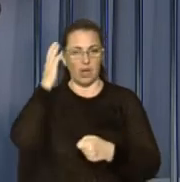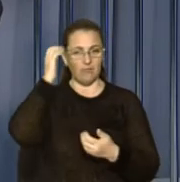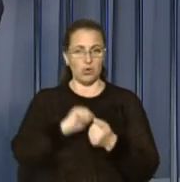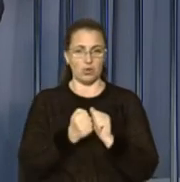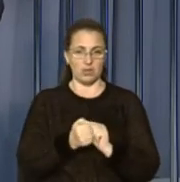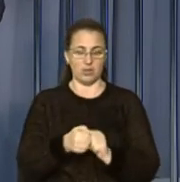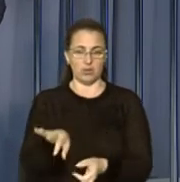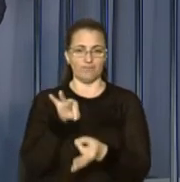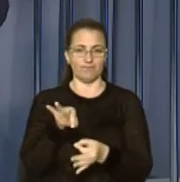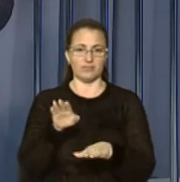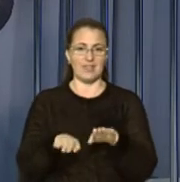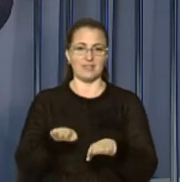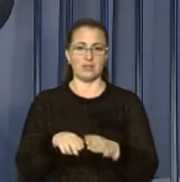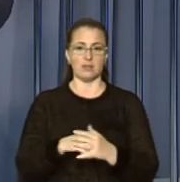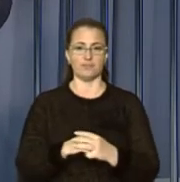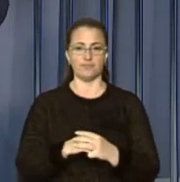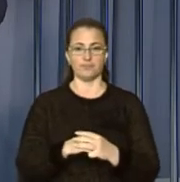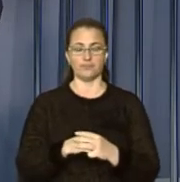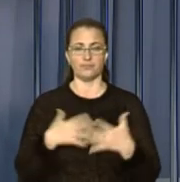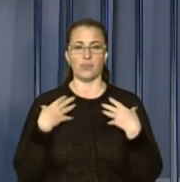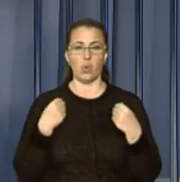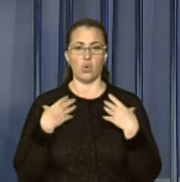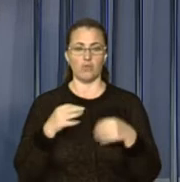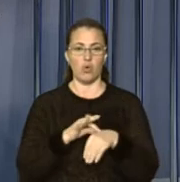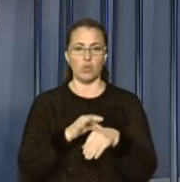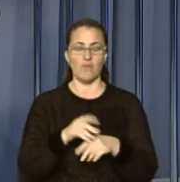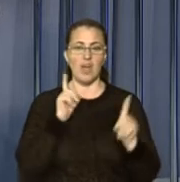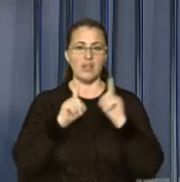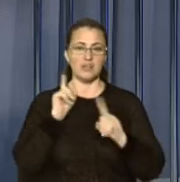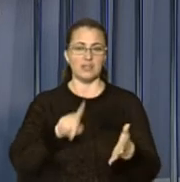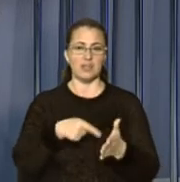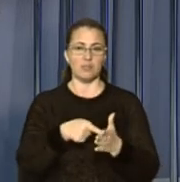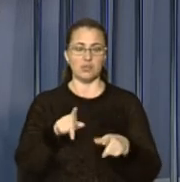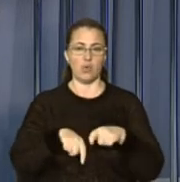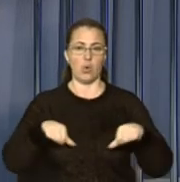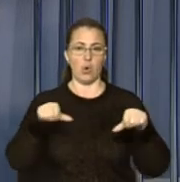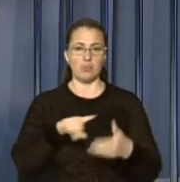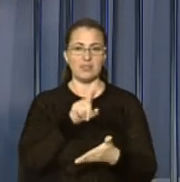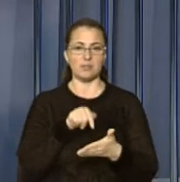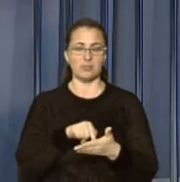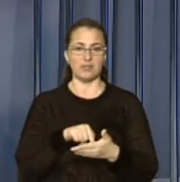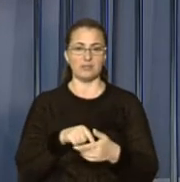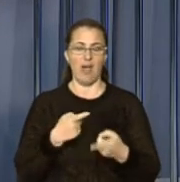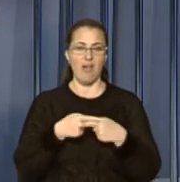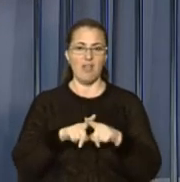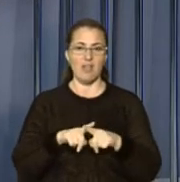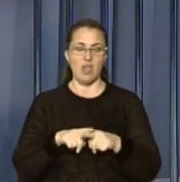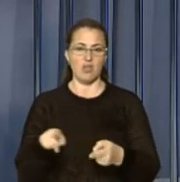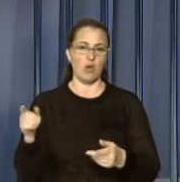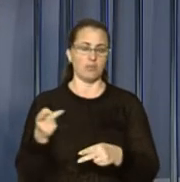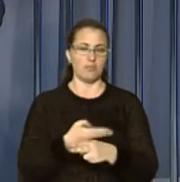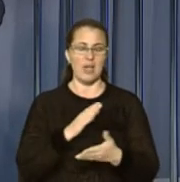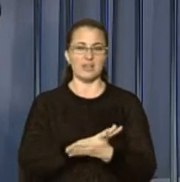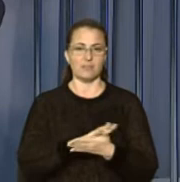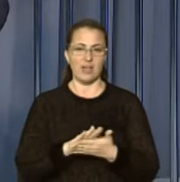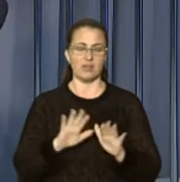залишається на складах. У Львові відбулось засідання міської комісії з питань техногенно-екологічної безпеки